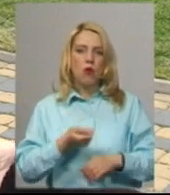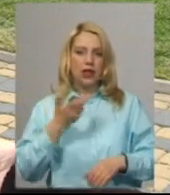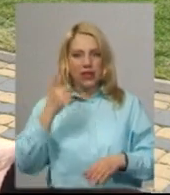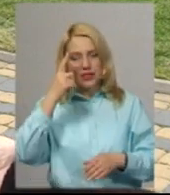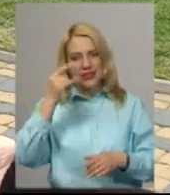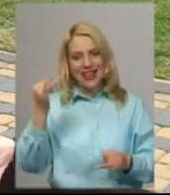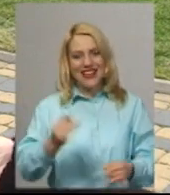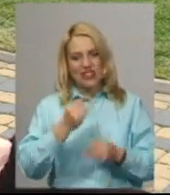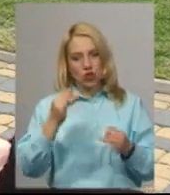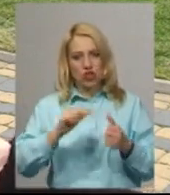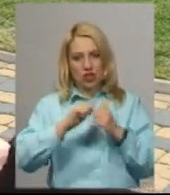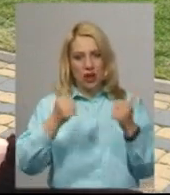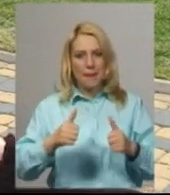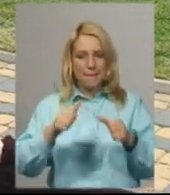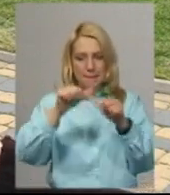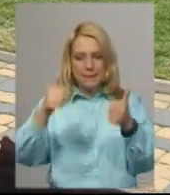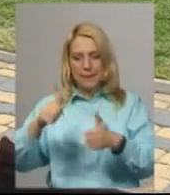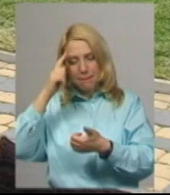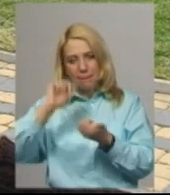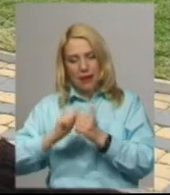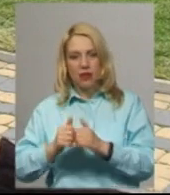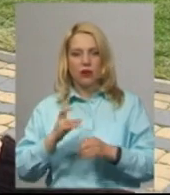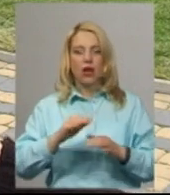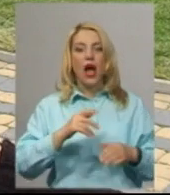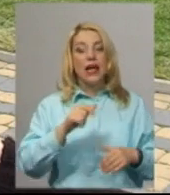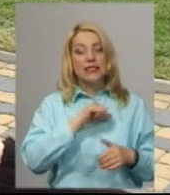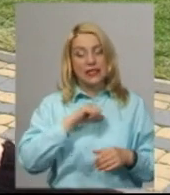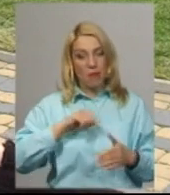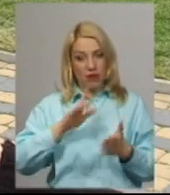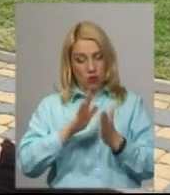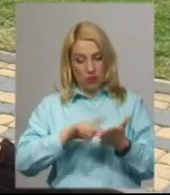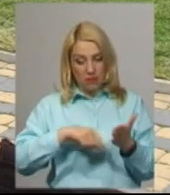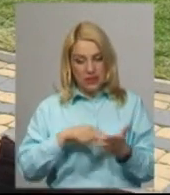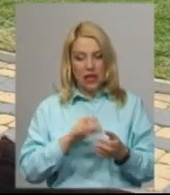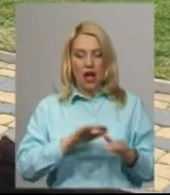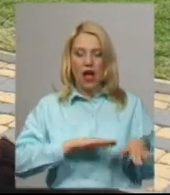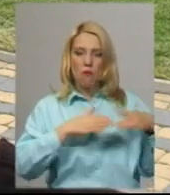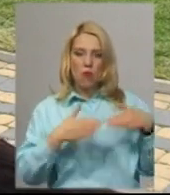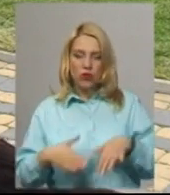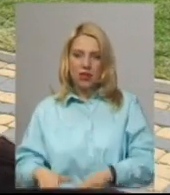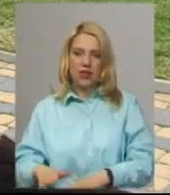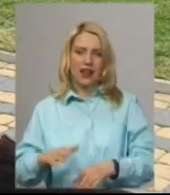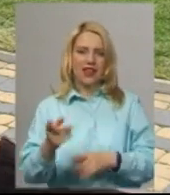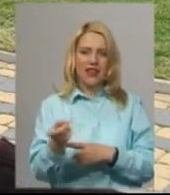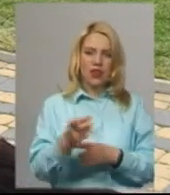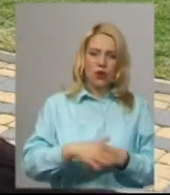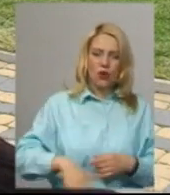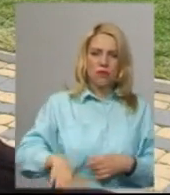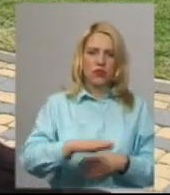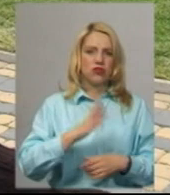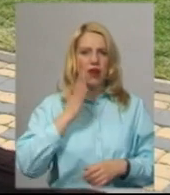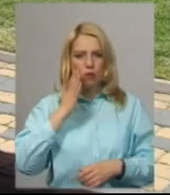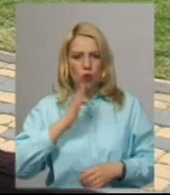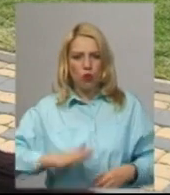пам'яток. Це саме місто – Поділля, Буковина і Тернопільщина. Це той регіон, який